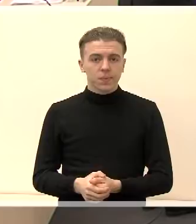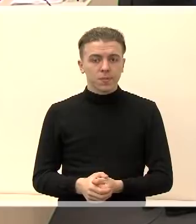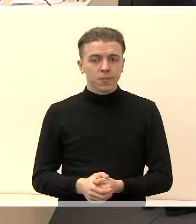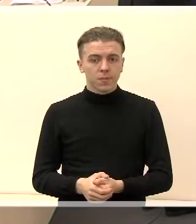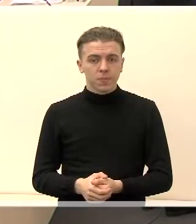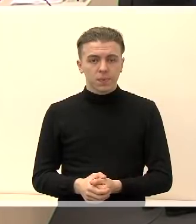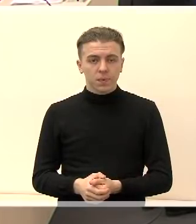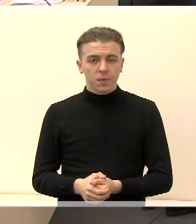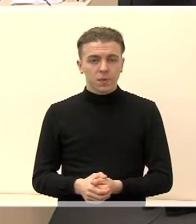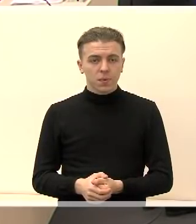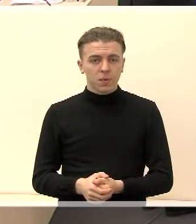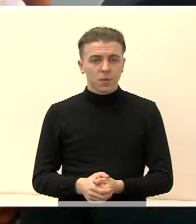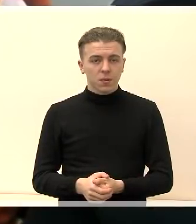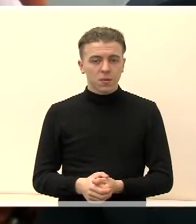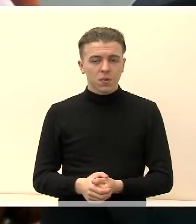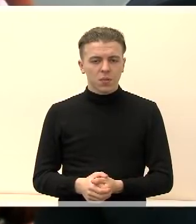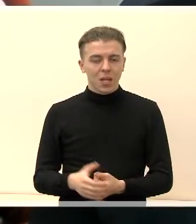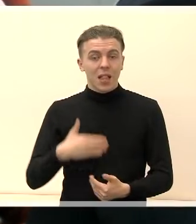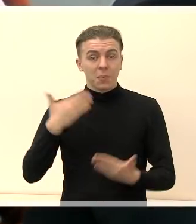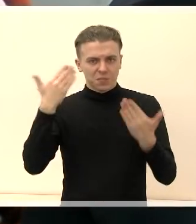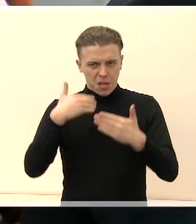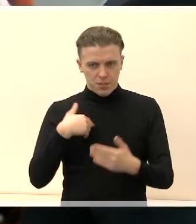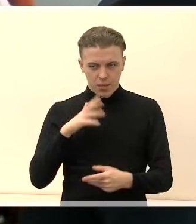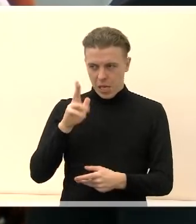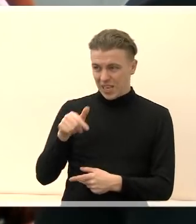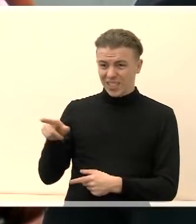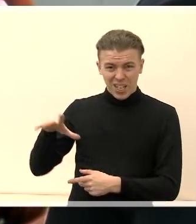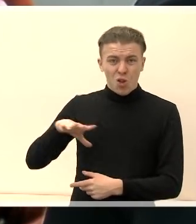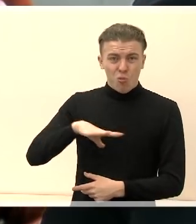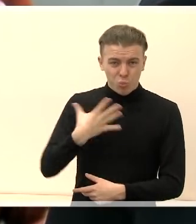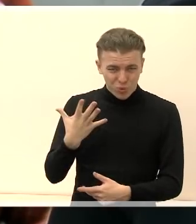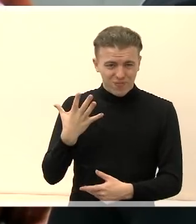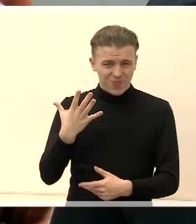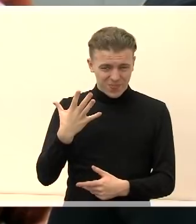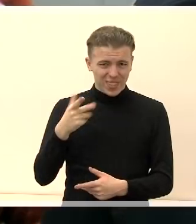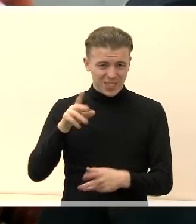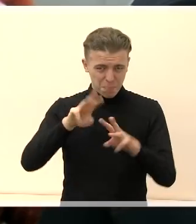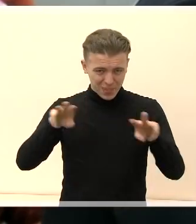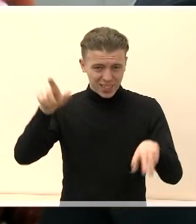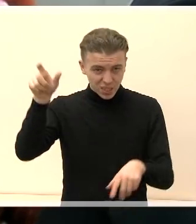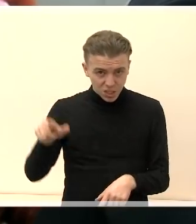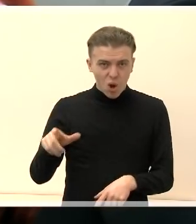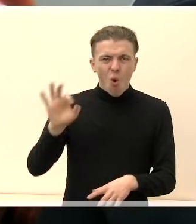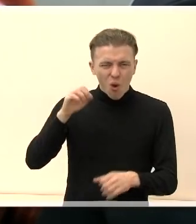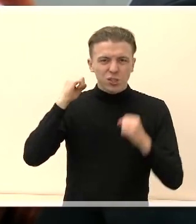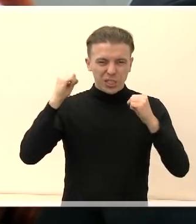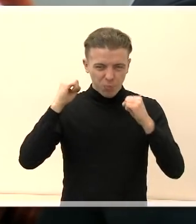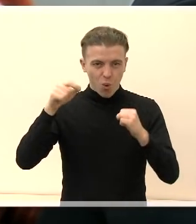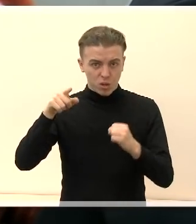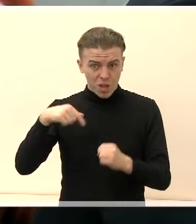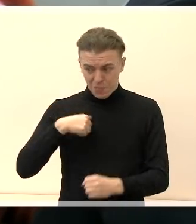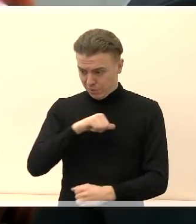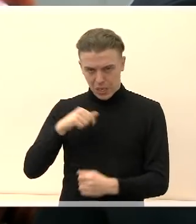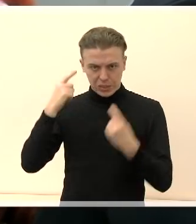Na, labas vakaras keista. Kažkaip girdėti iš buvusio ministro apie tokių sportų reikalus, kur mes patys ten